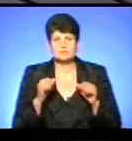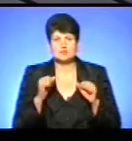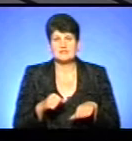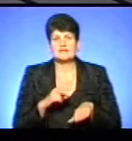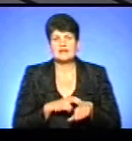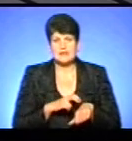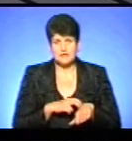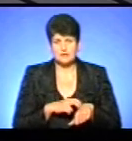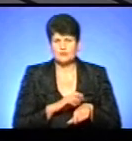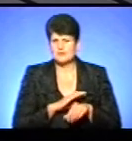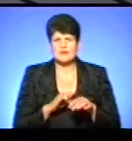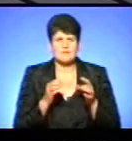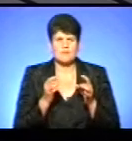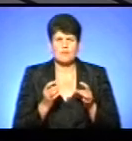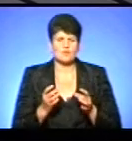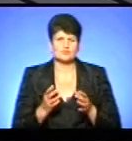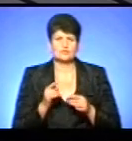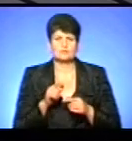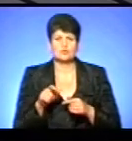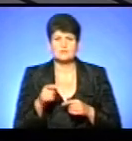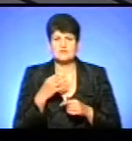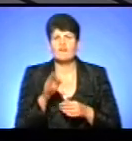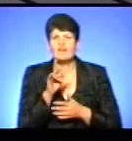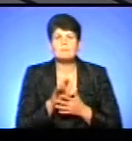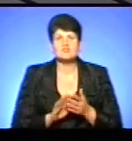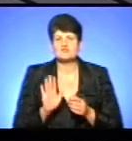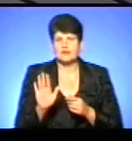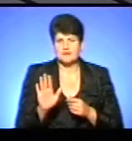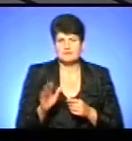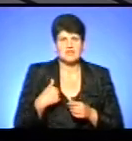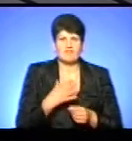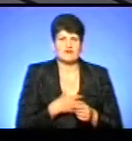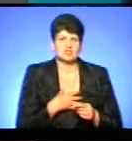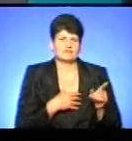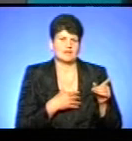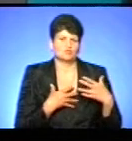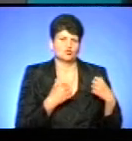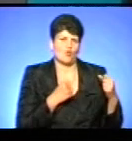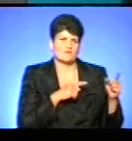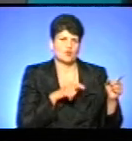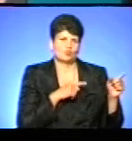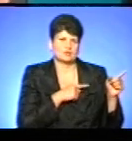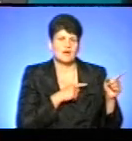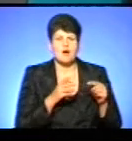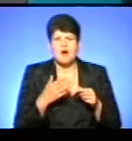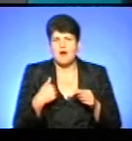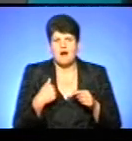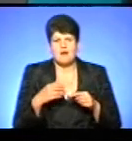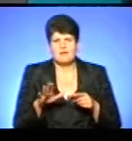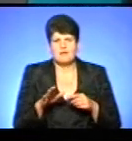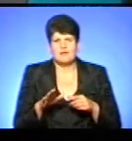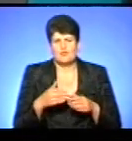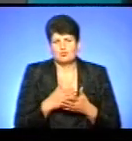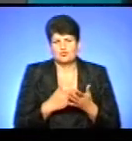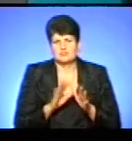лікарю не просто тим людям сказати, вибачте, мені зараз важливіше більш здорових людей мати в себе в